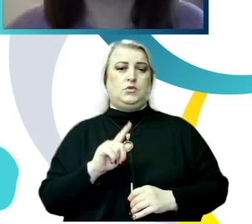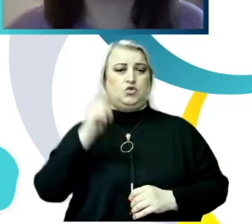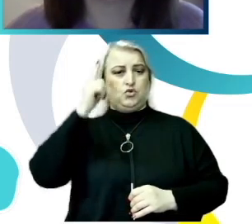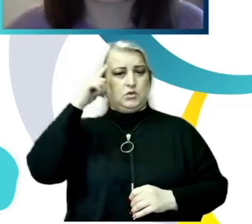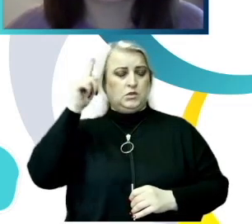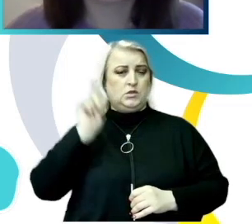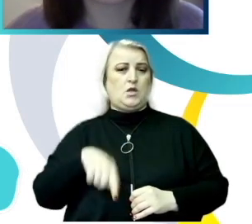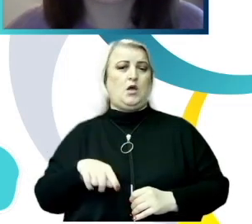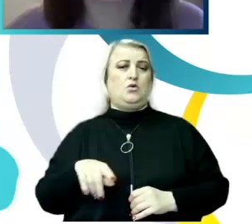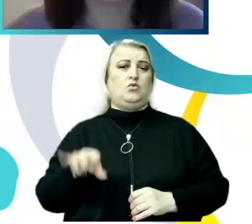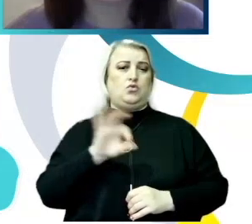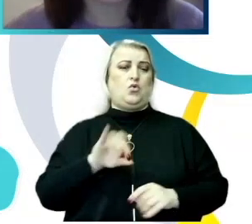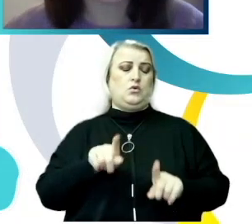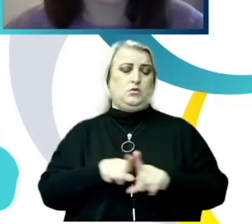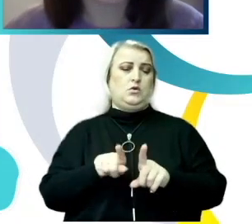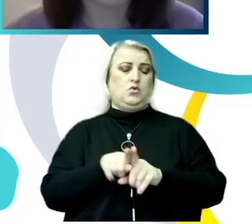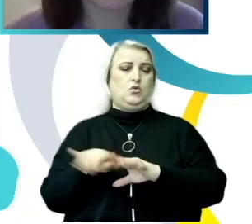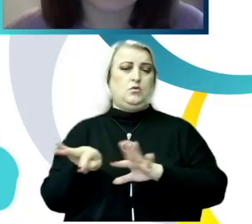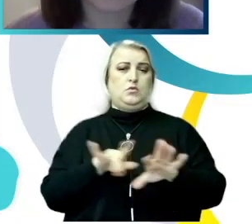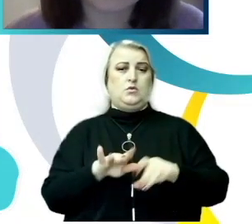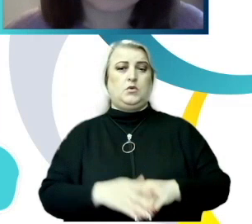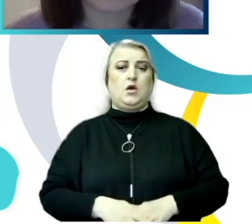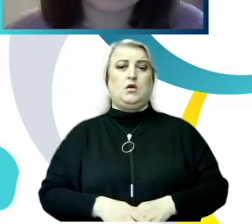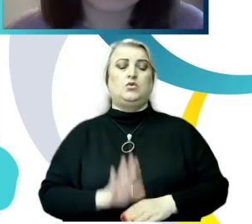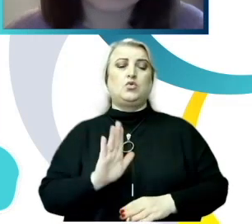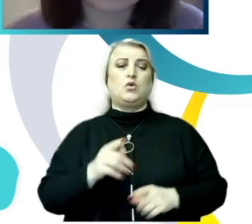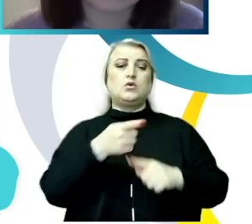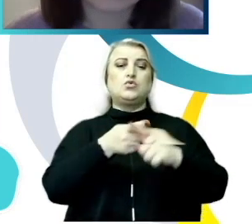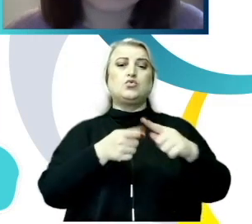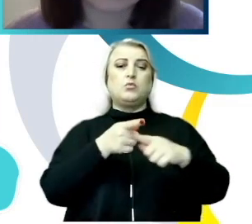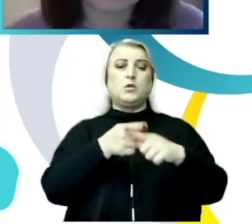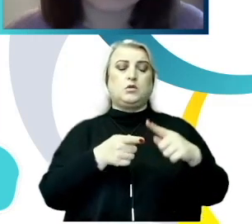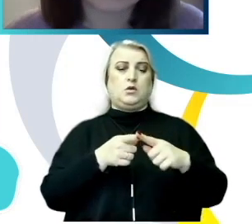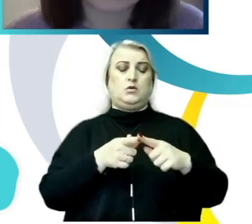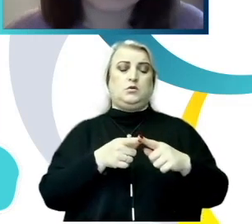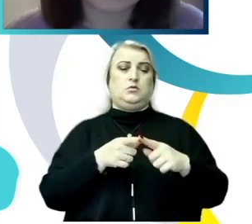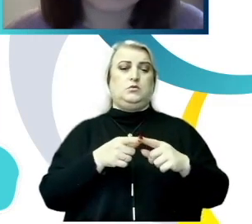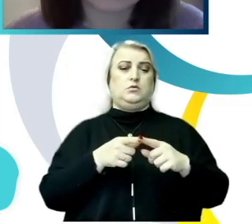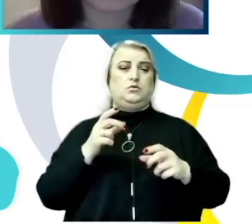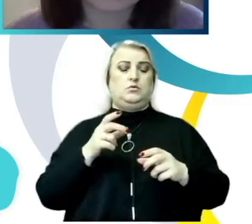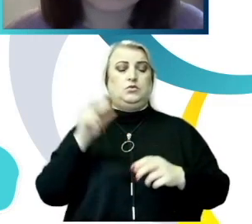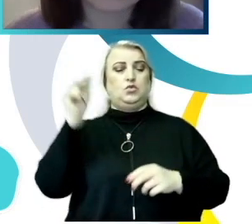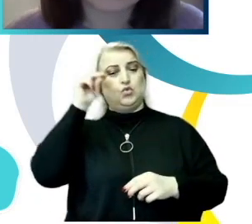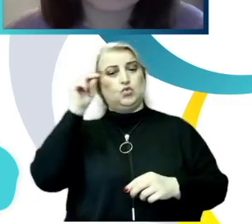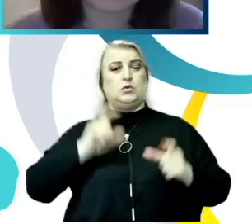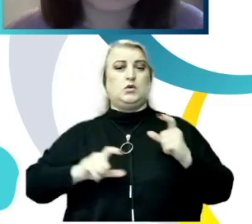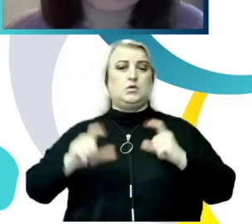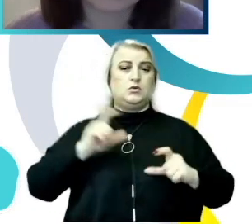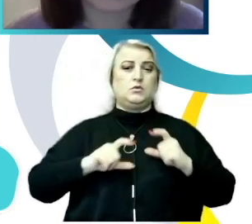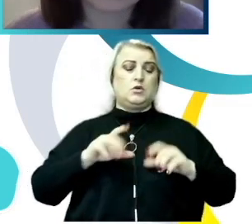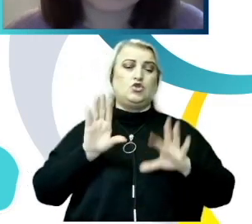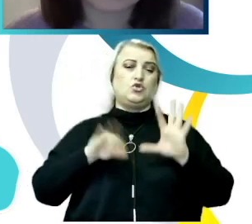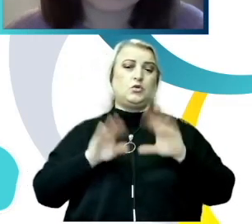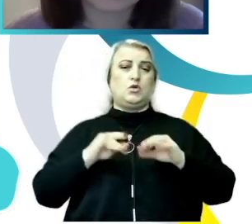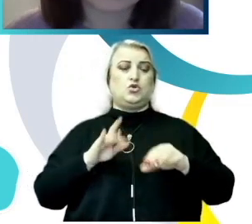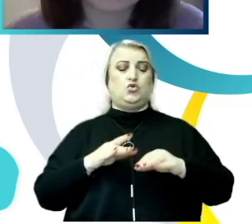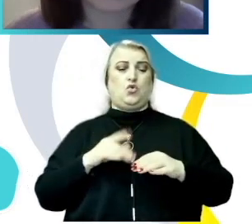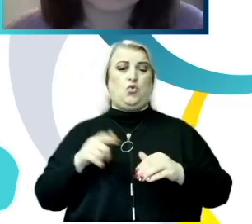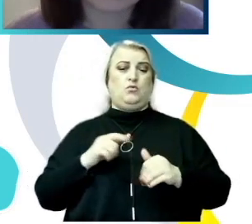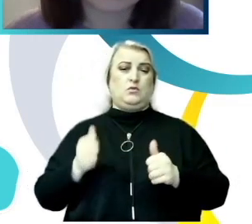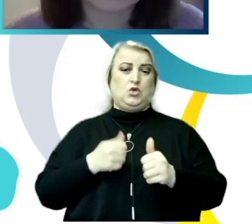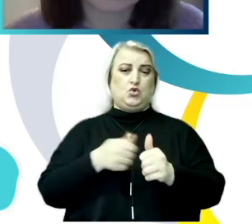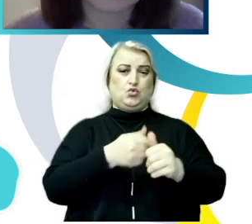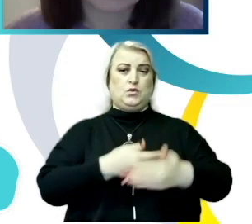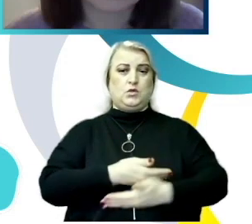Totodată, doar jumătate dintre studenți și elevi consideră că hărțuirea sexuală reprezintă o